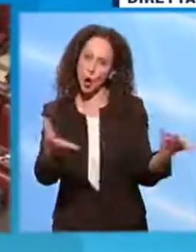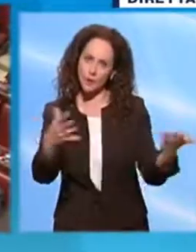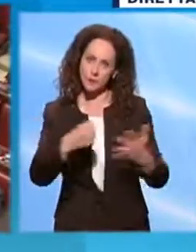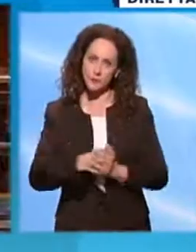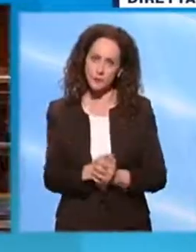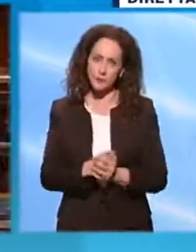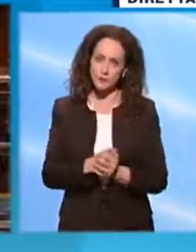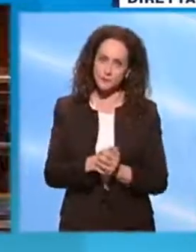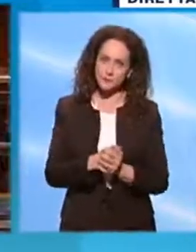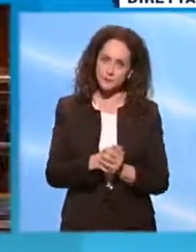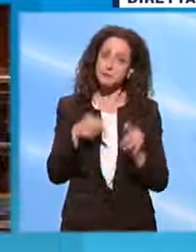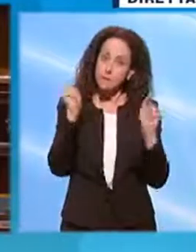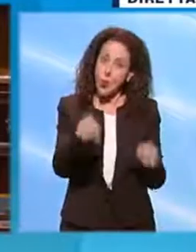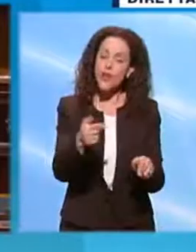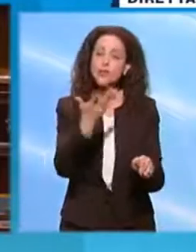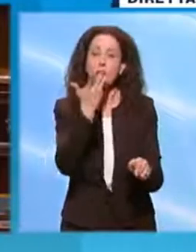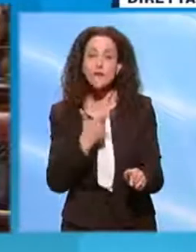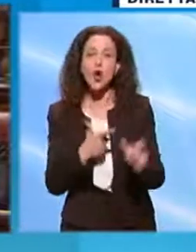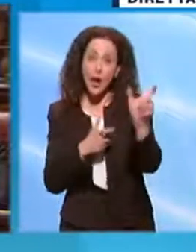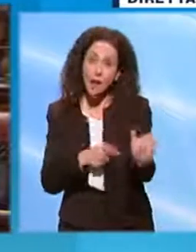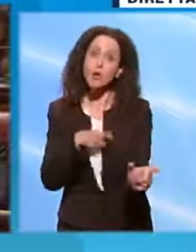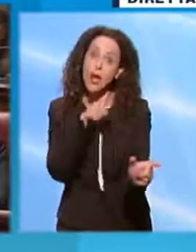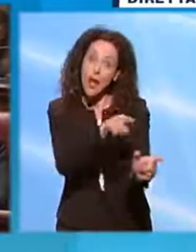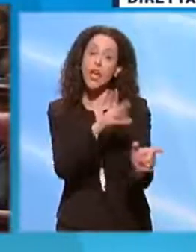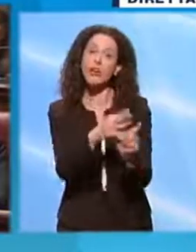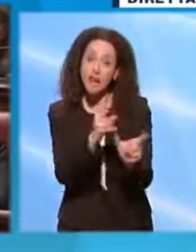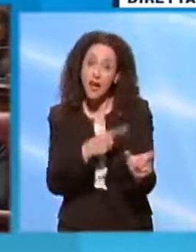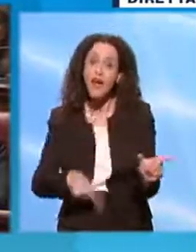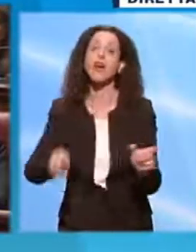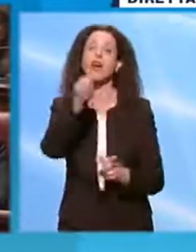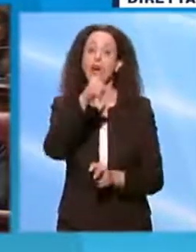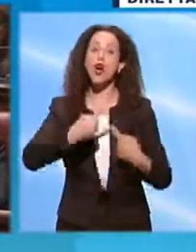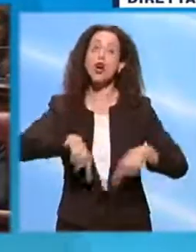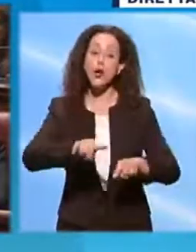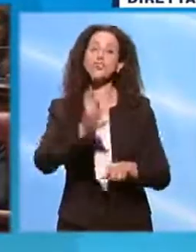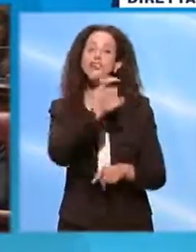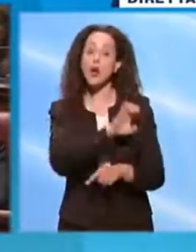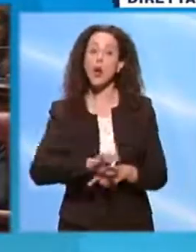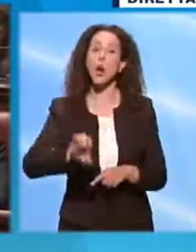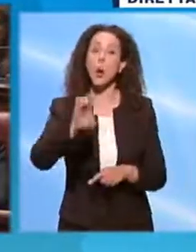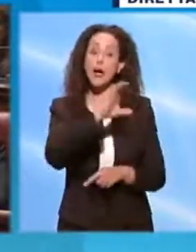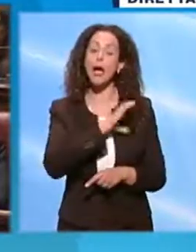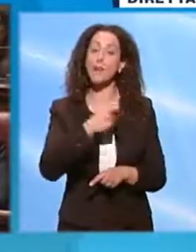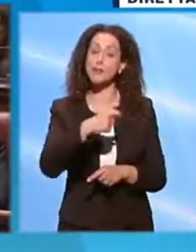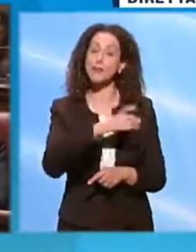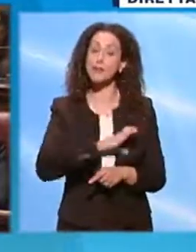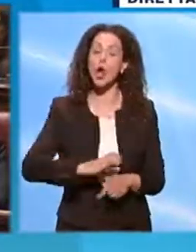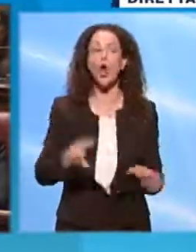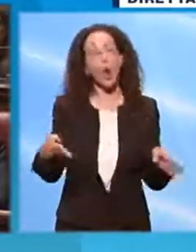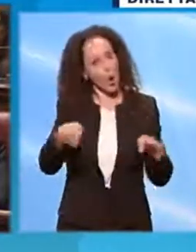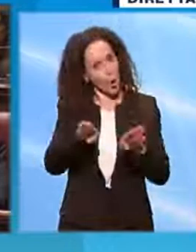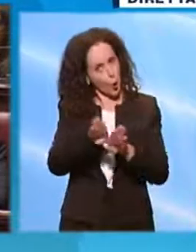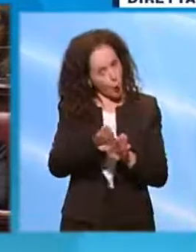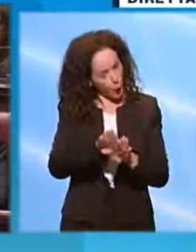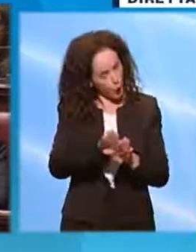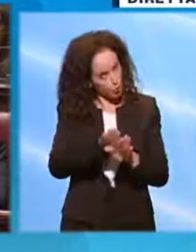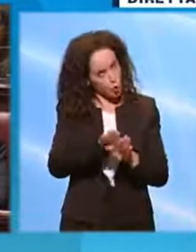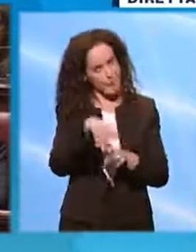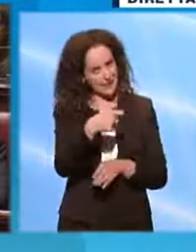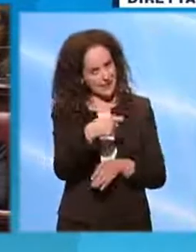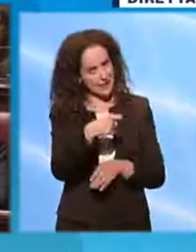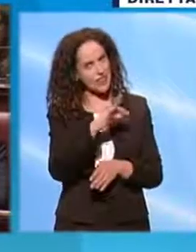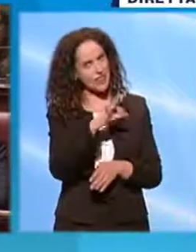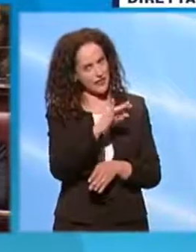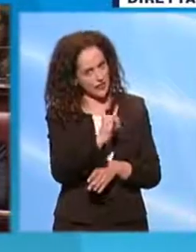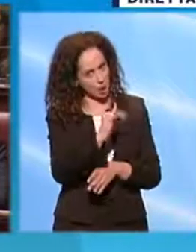vorremmo che lei facesse al Consiglio Europeo, Presidente Conte. E concludo, Presidente Fico, vado alla conclusione.